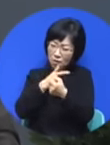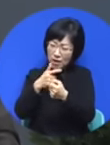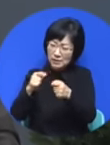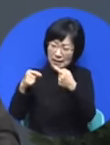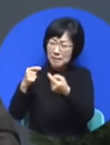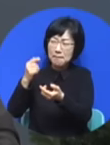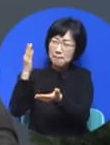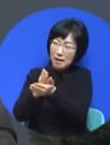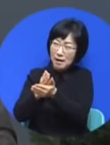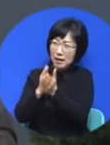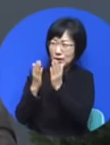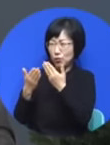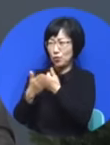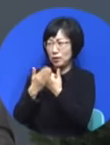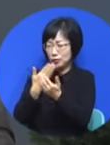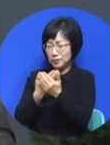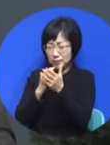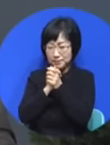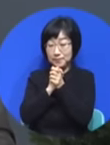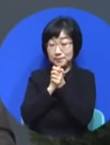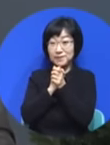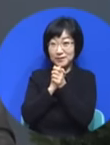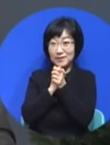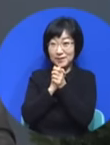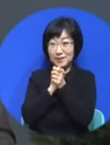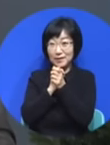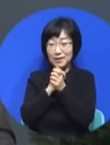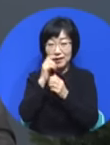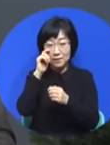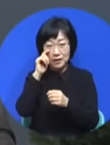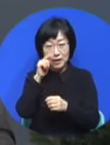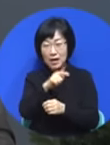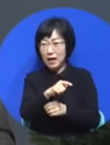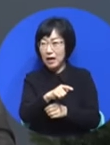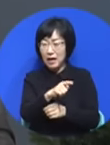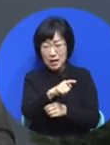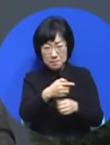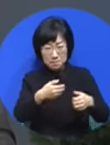왜냐? 필요 없다면 하나님이 불러가시니깐요.